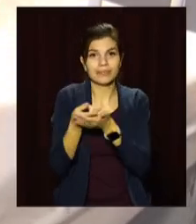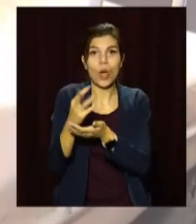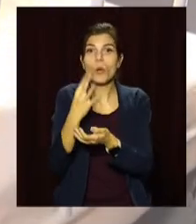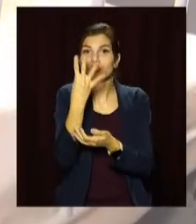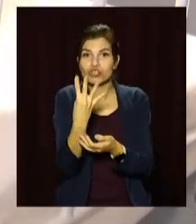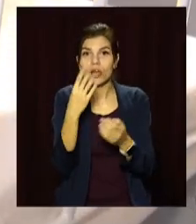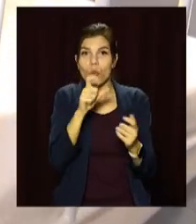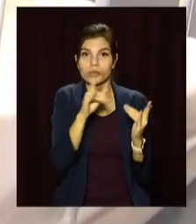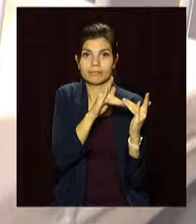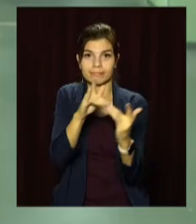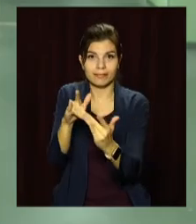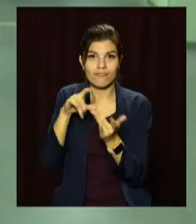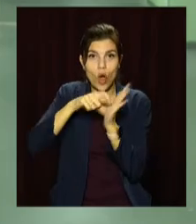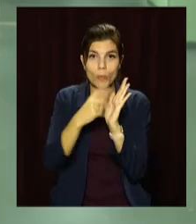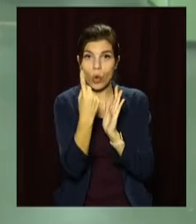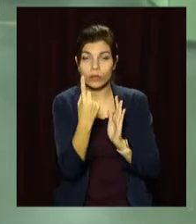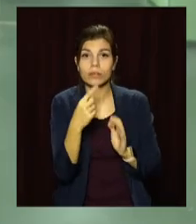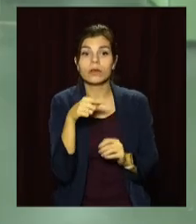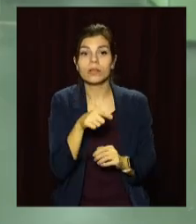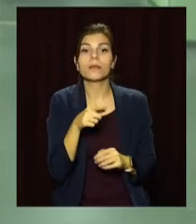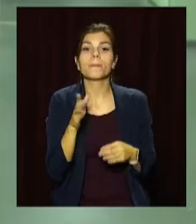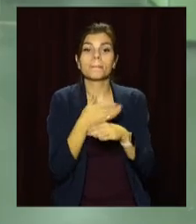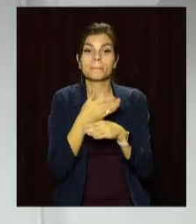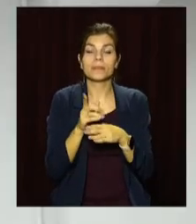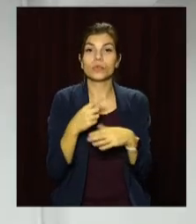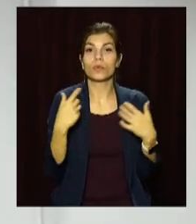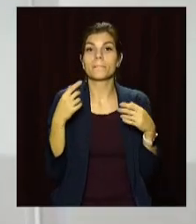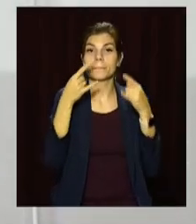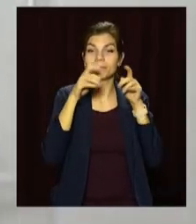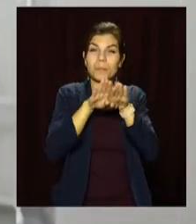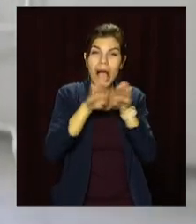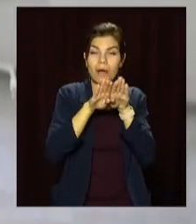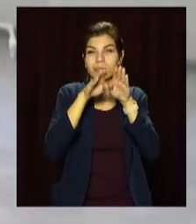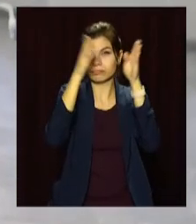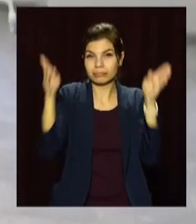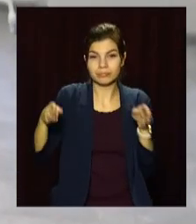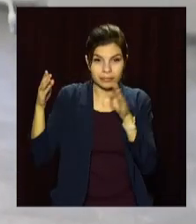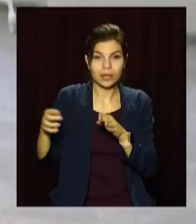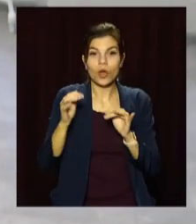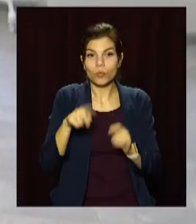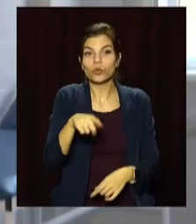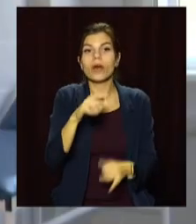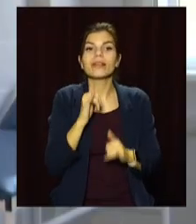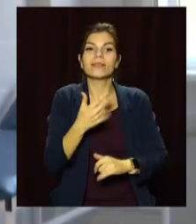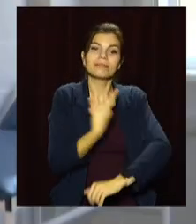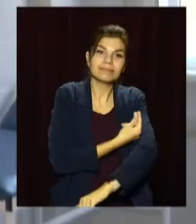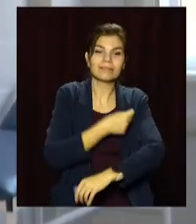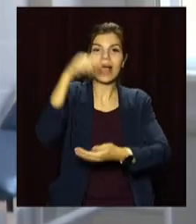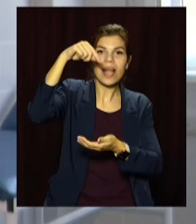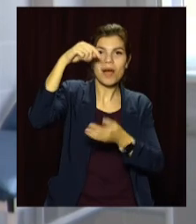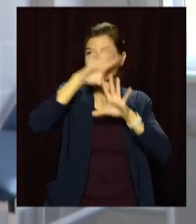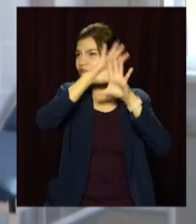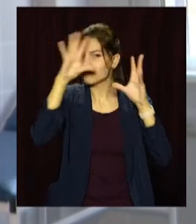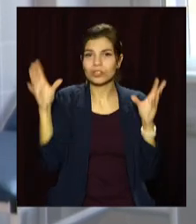чотири пацієнти. А ще оновили коридори, санвузли та придбали меблі. Регонструювали також і маніпуляційні кімнати. Все зробили